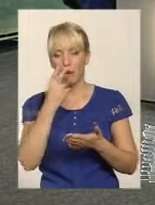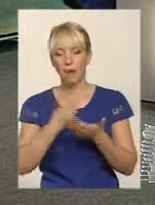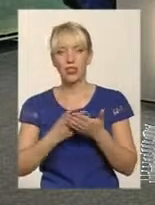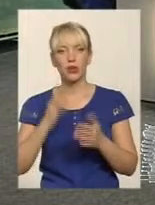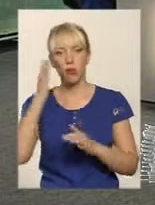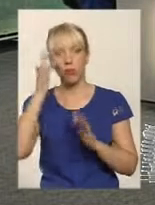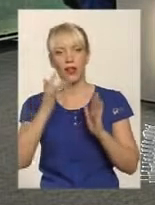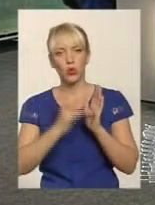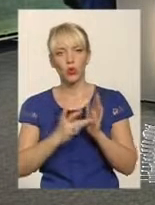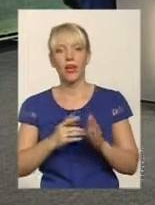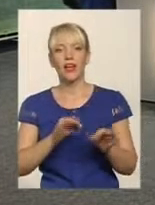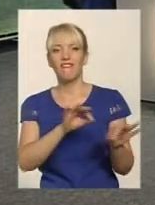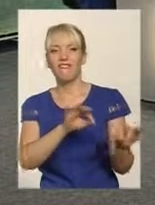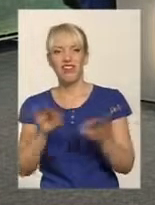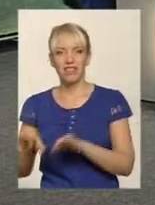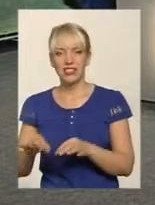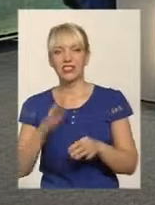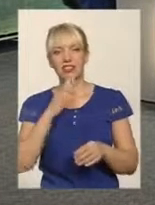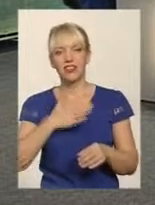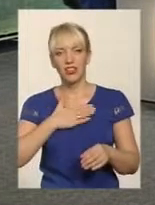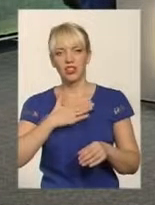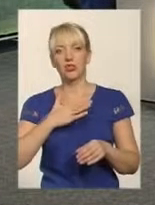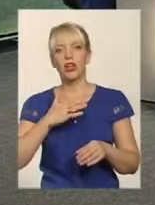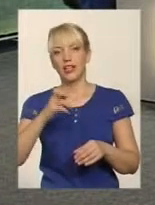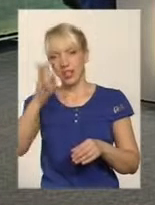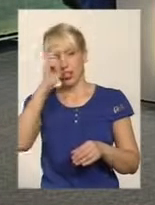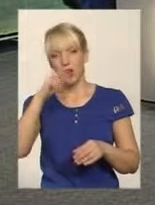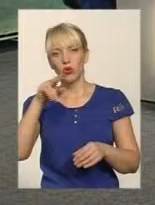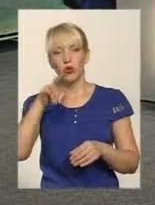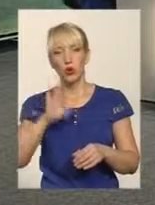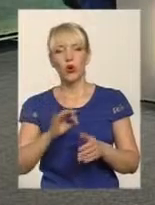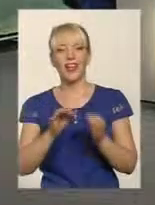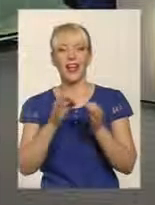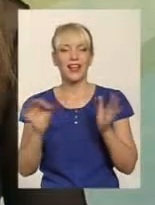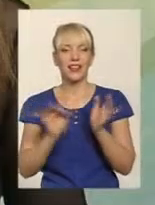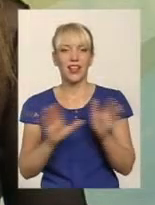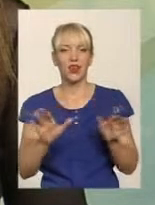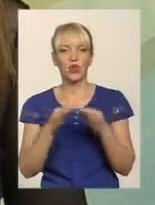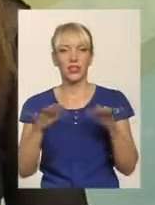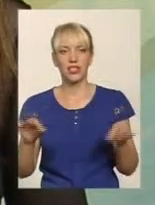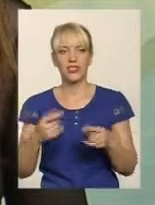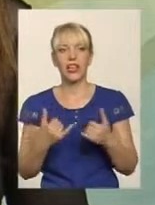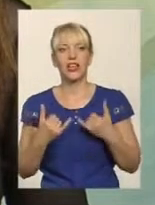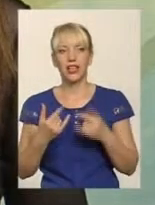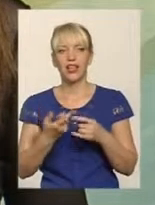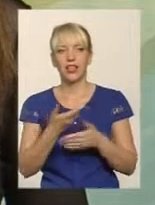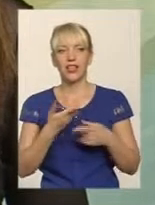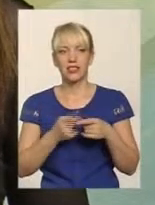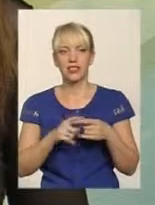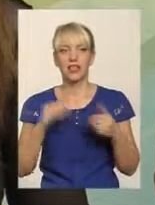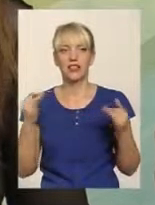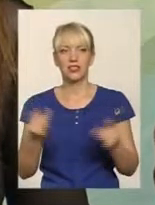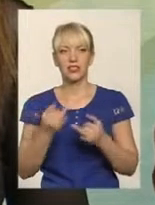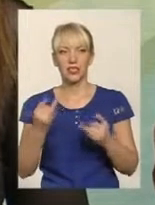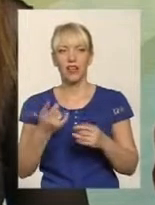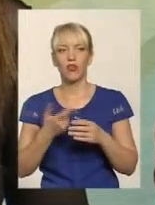вивезти нашу державу та наших громадян до енергонезалежності. Тому для нас це надзвичайно цікаво. Ми,